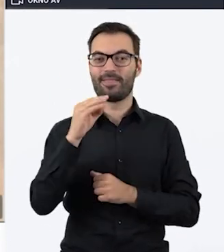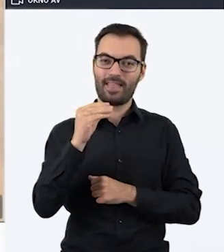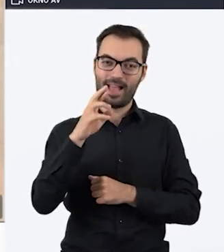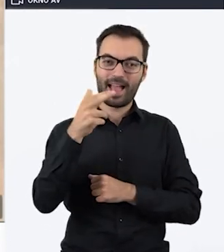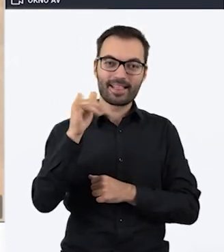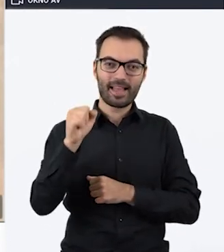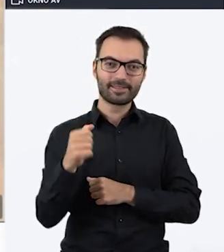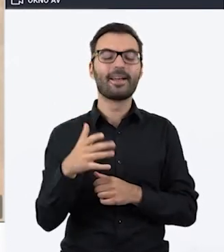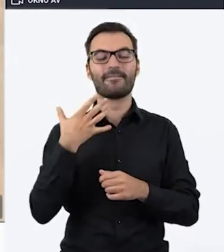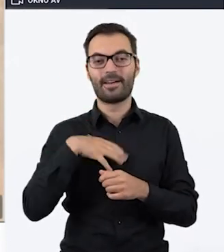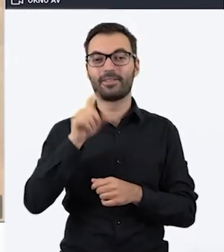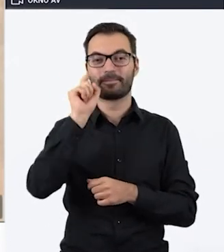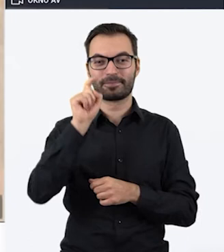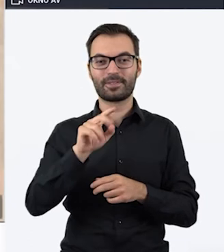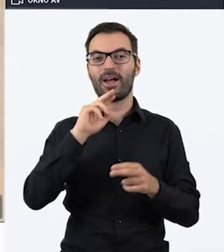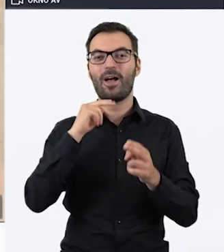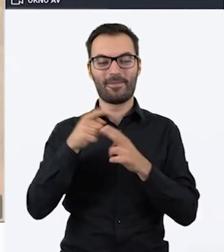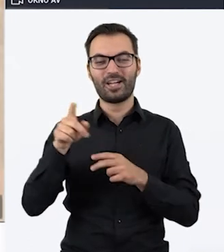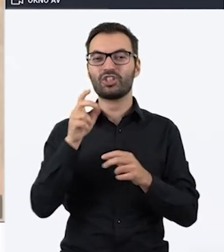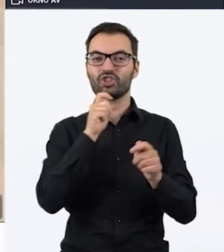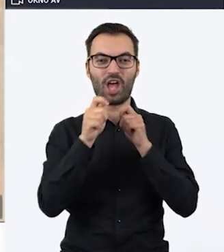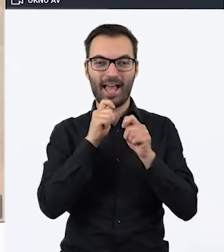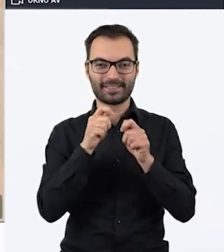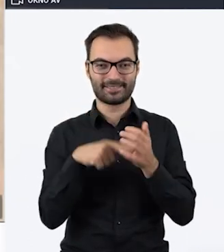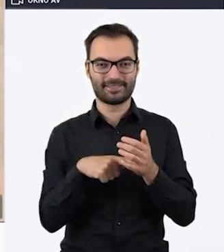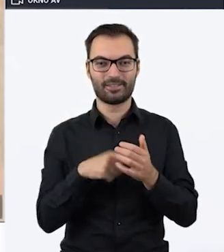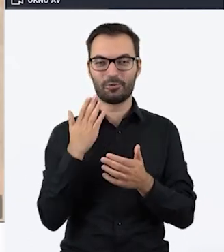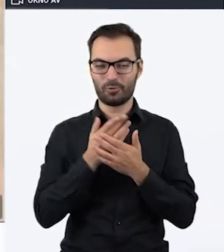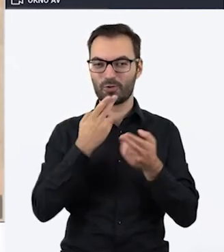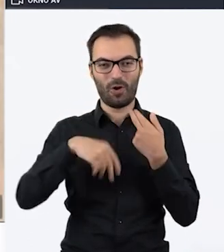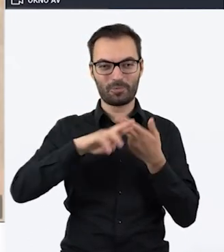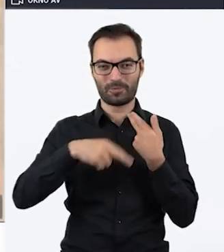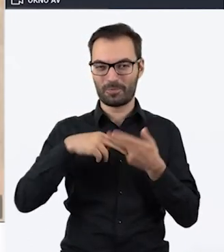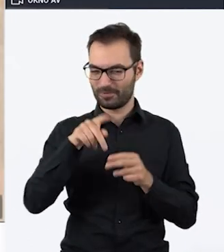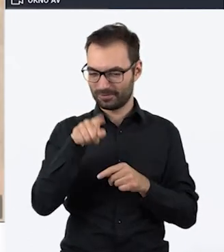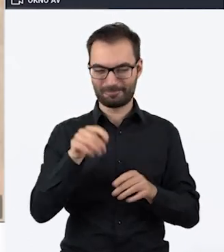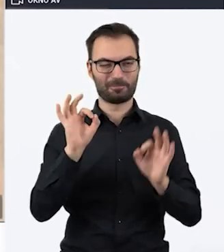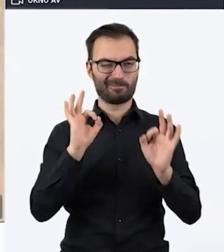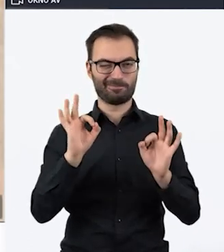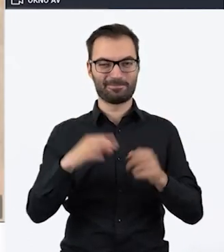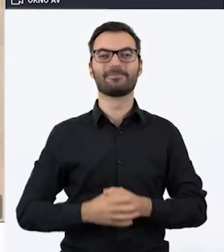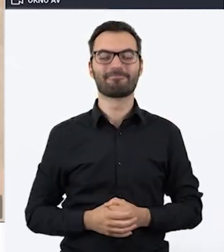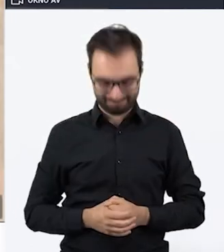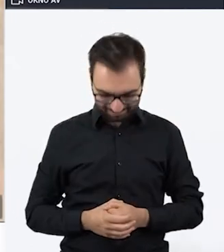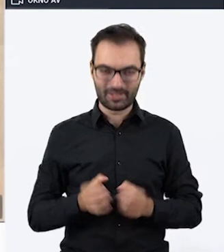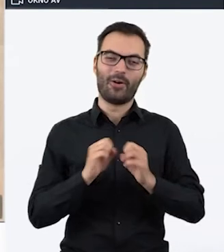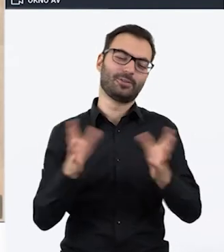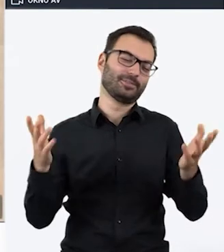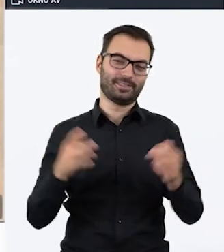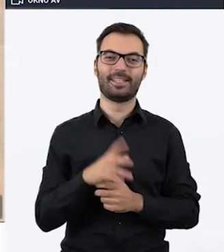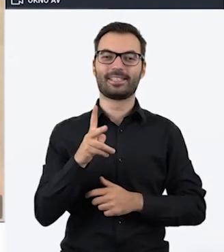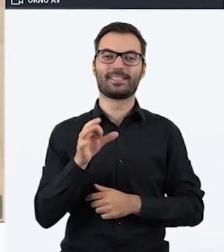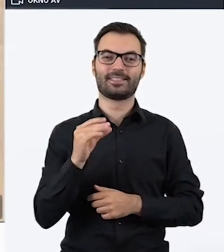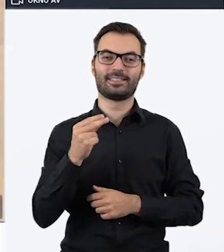może Terenia? Zapięcam do klikania na czacie. Widzę już pierwsze odpowiedzi. Świetnie. Tak, oczywiście pytanie